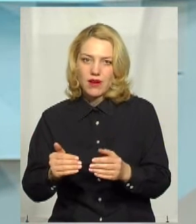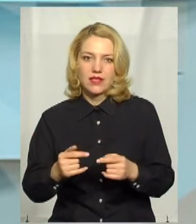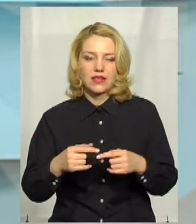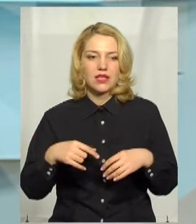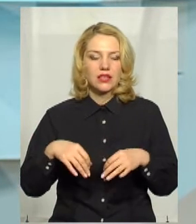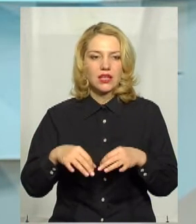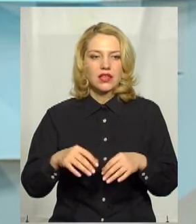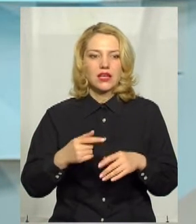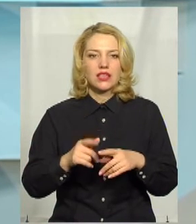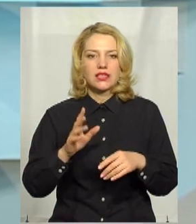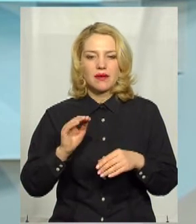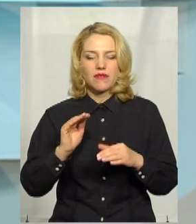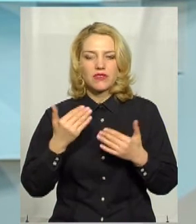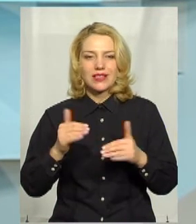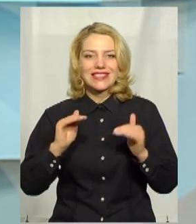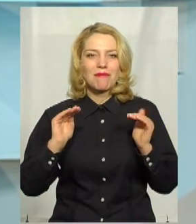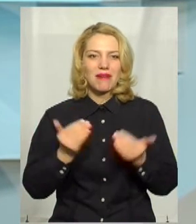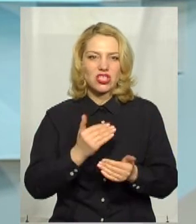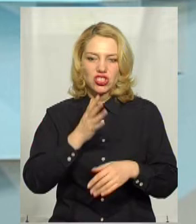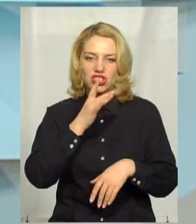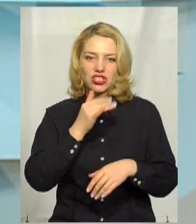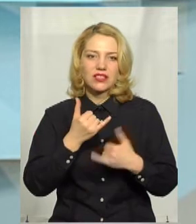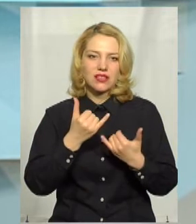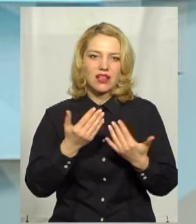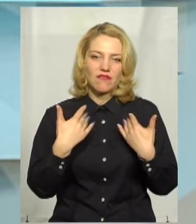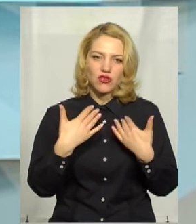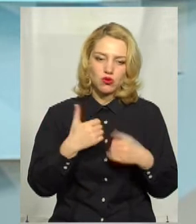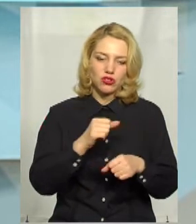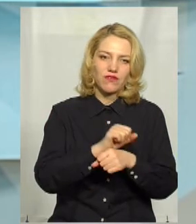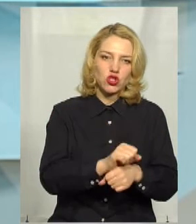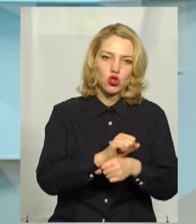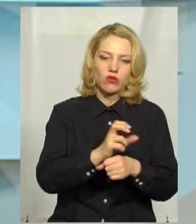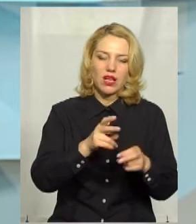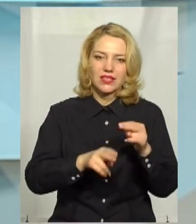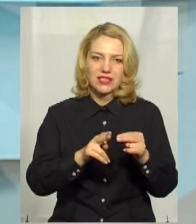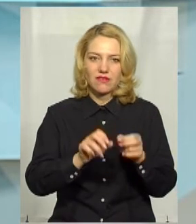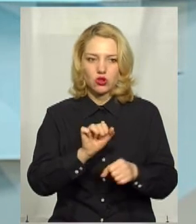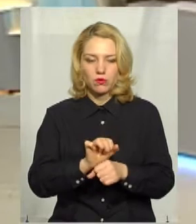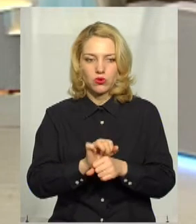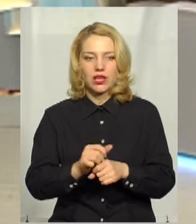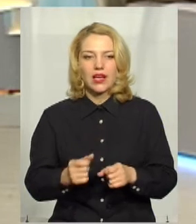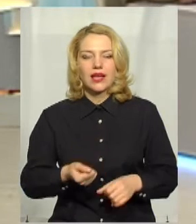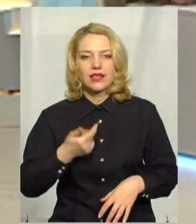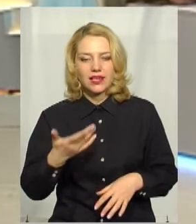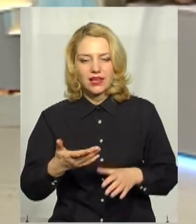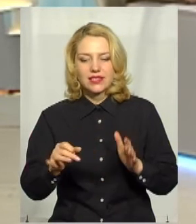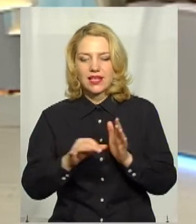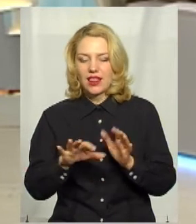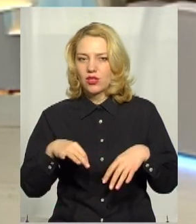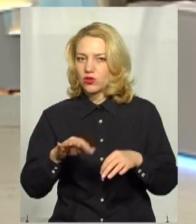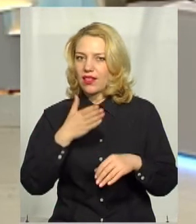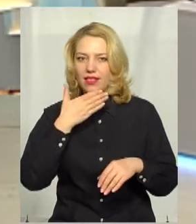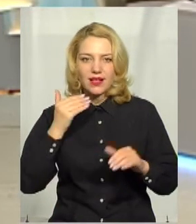зменшено відстої на кінцевих зупинках, робота йде належним чином, кількість електротранспорту ми не